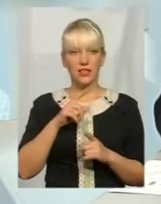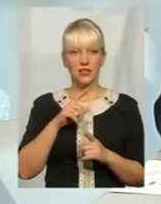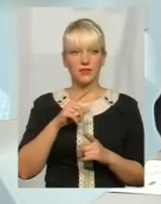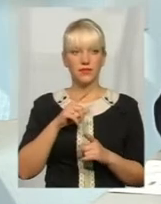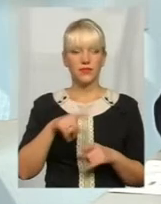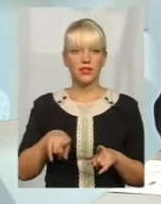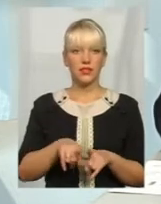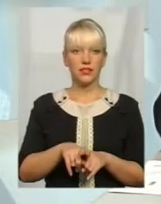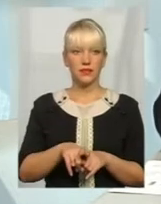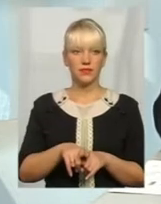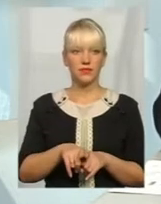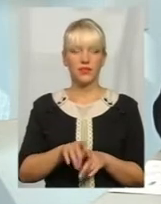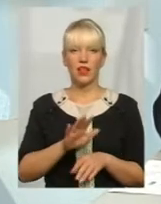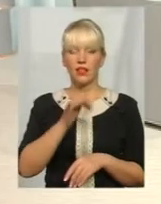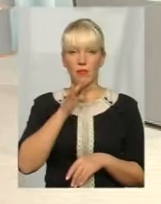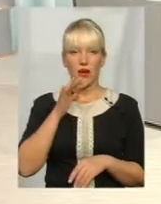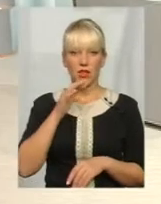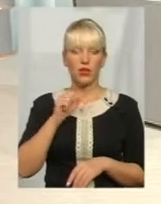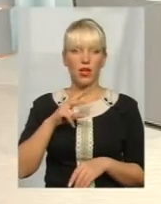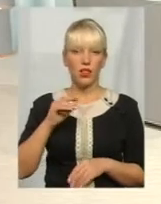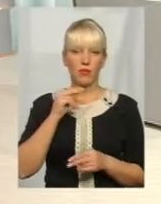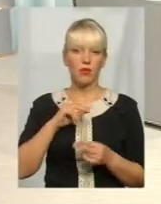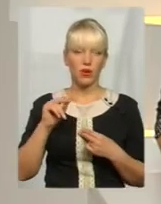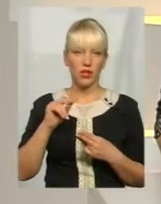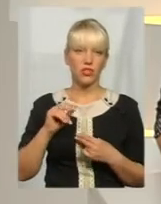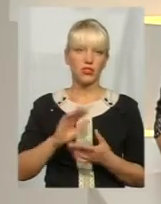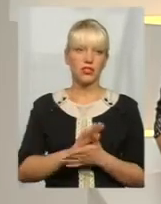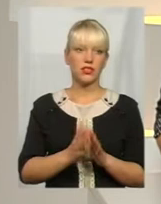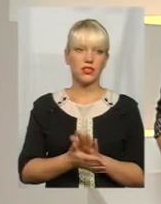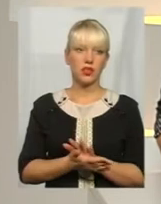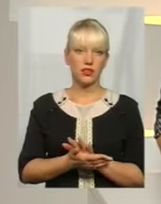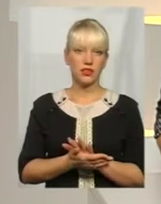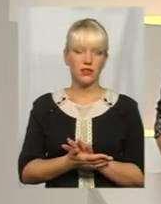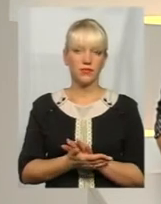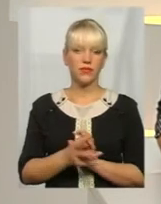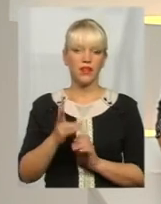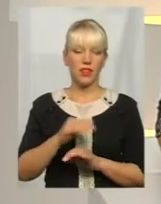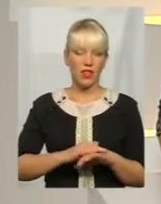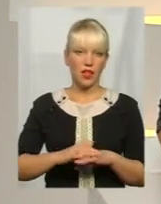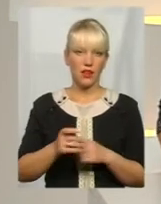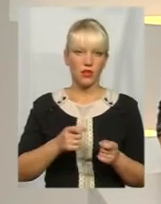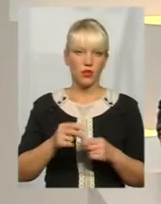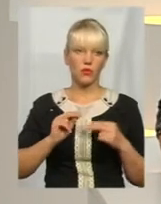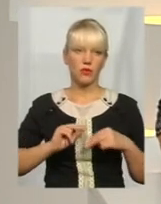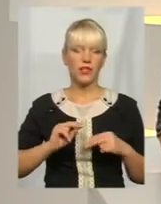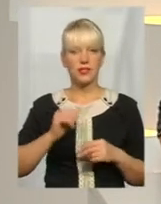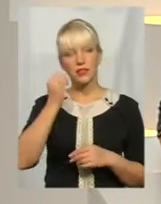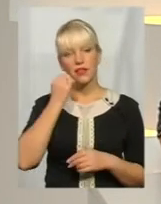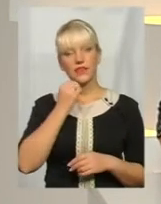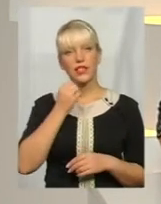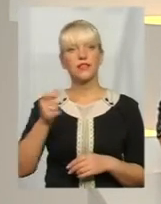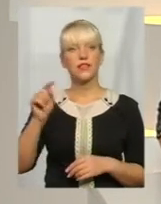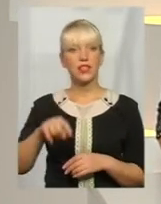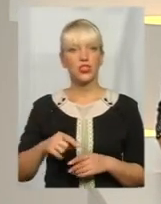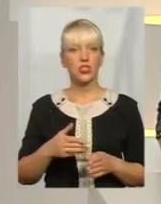такі, не набагато, але покращується стан на ринку праці. Завдяки, все ж таки,